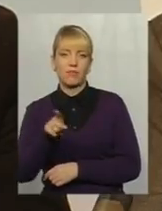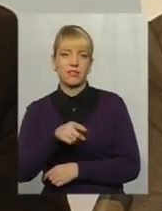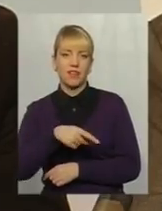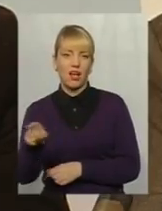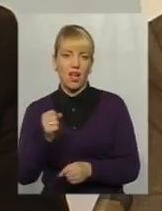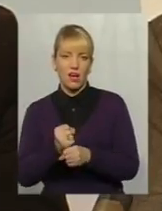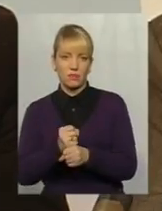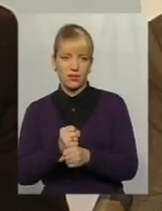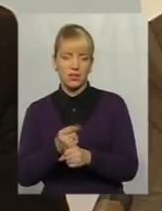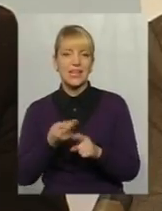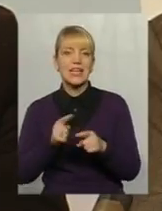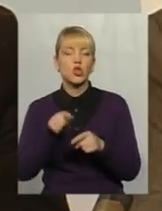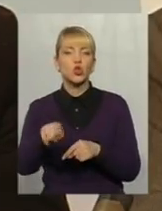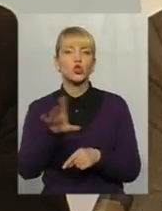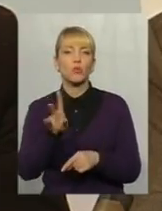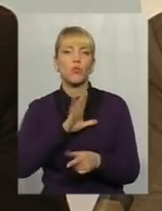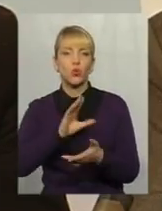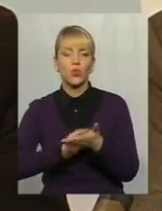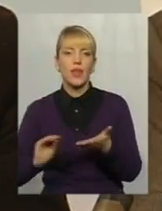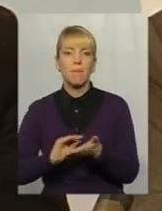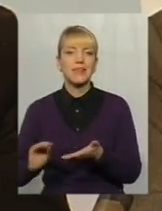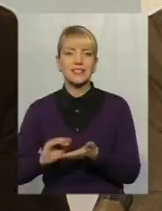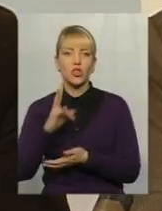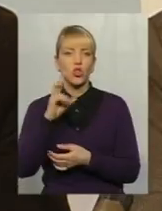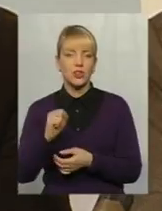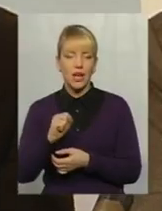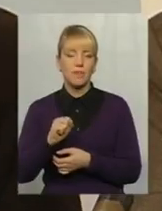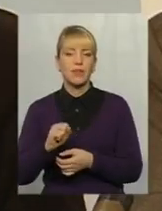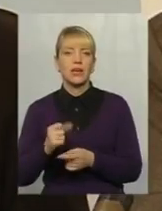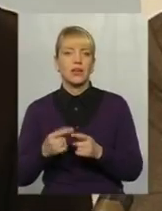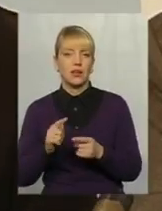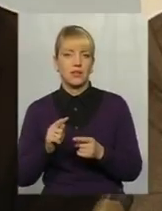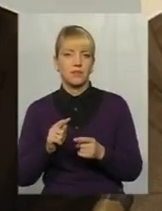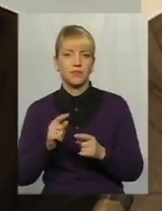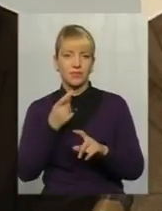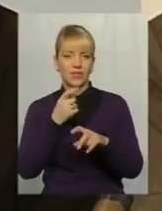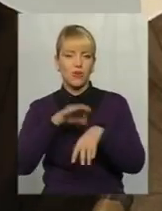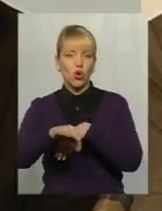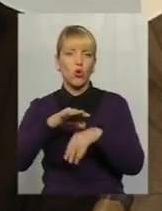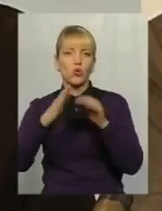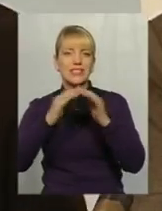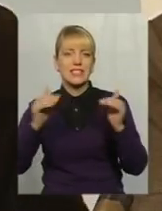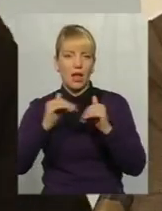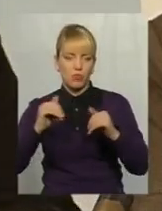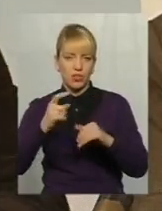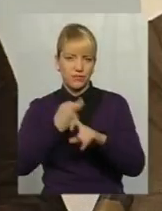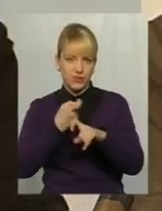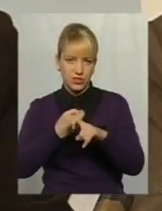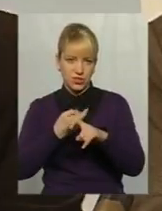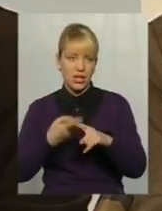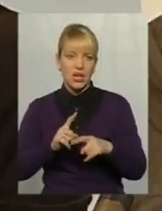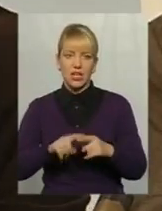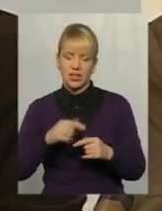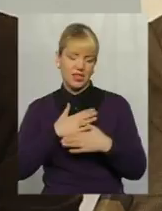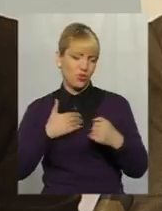на воротах Бухенвальда. Також роль праці у вихованні людини. Своєрідна. Але не хочу так, як кажуть, такими